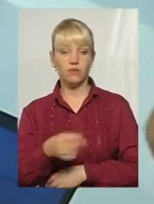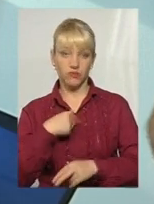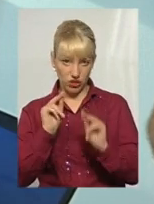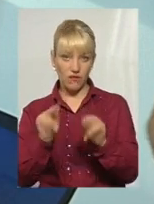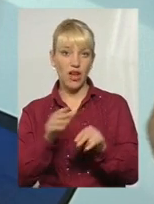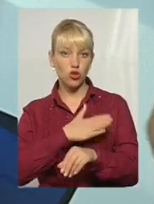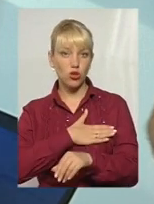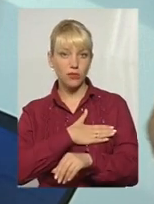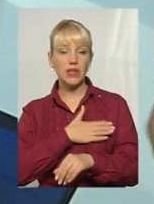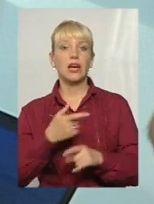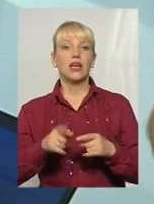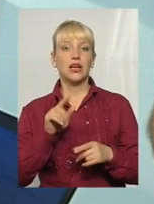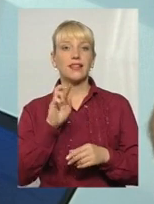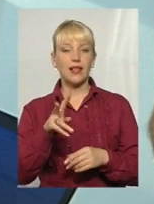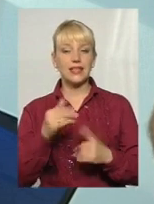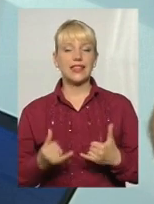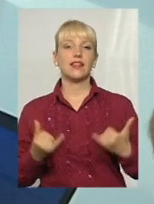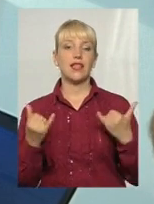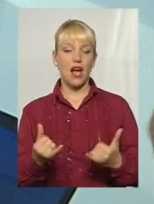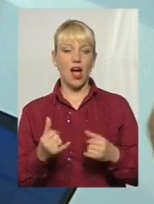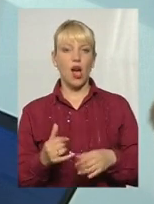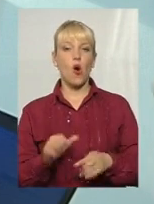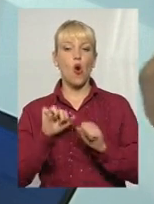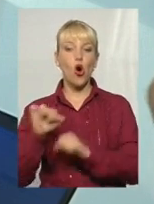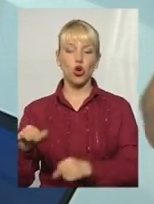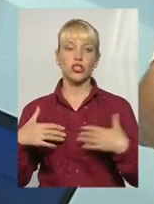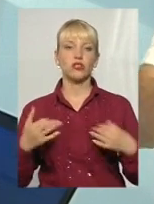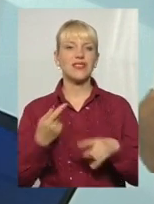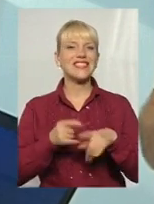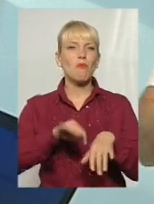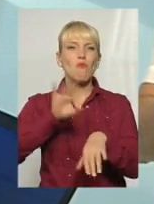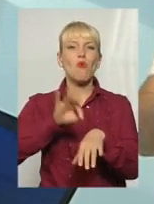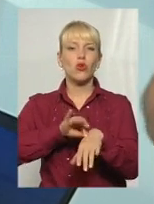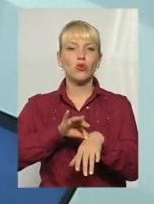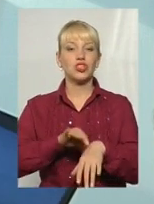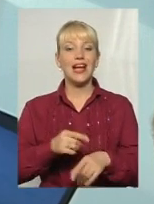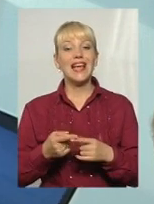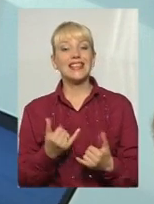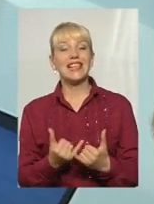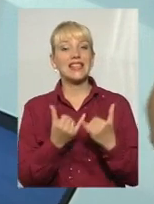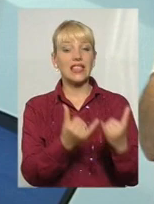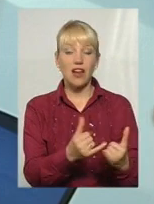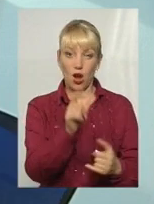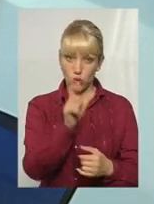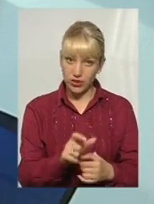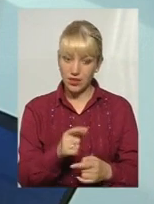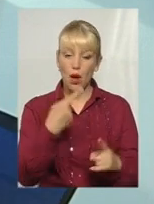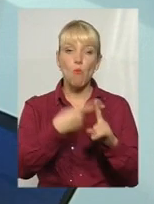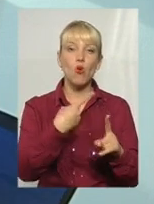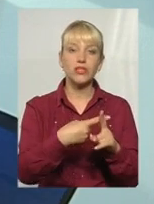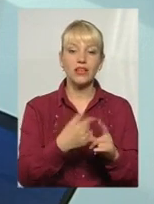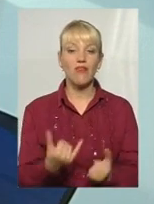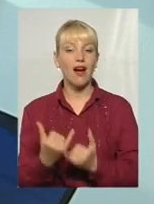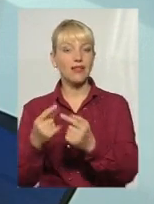відверто, що для охорони здоров'я це болючий. Тут є більше позитив для пацієнта, для людини. Для галузі це